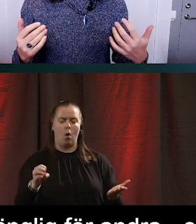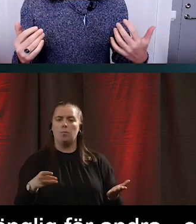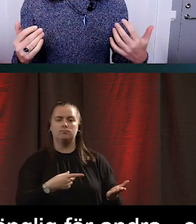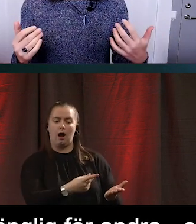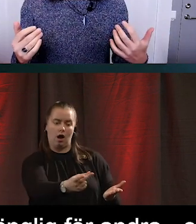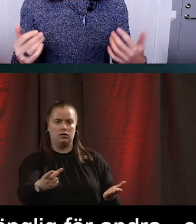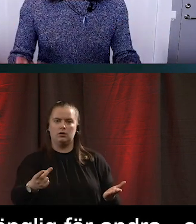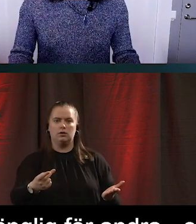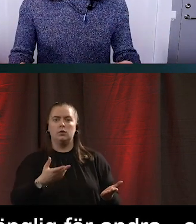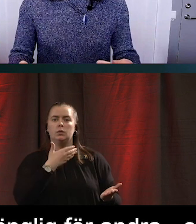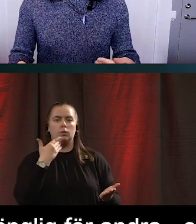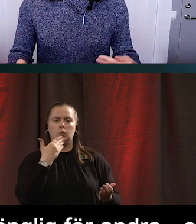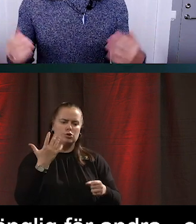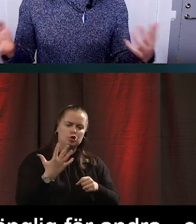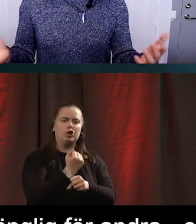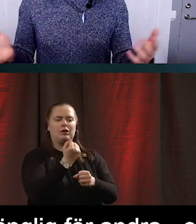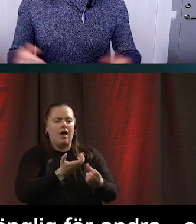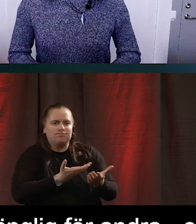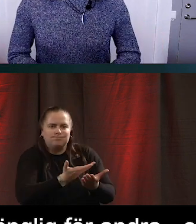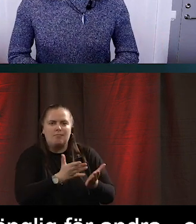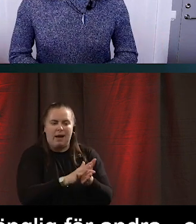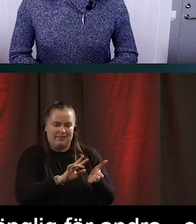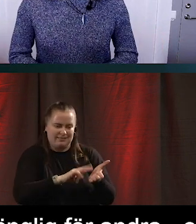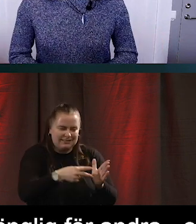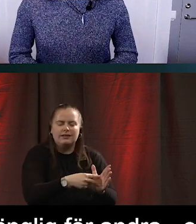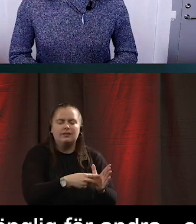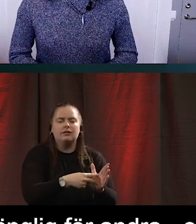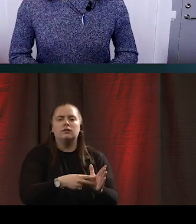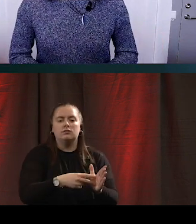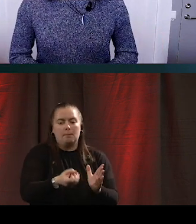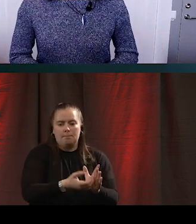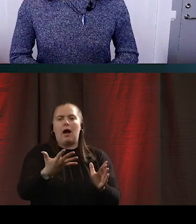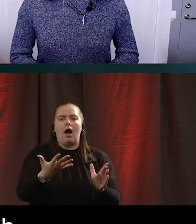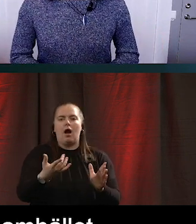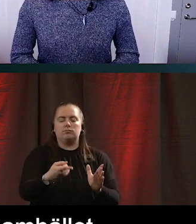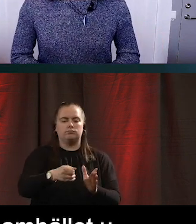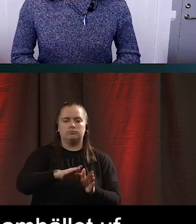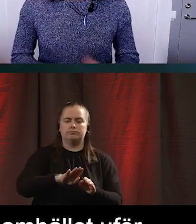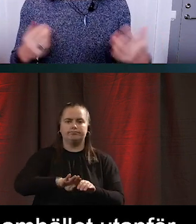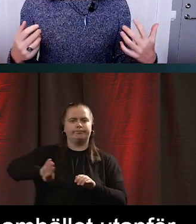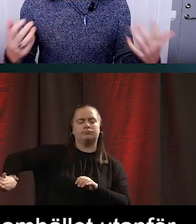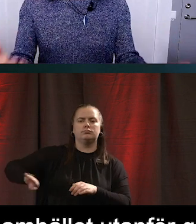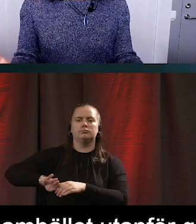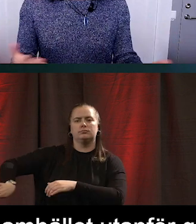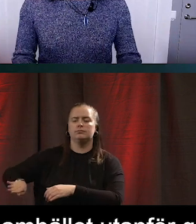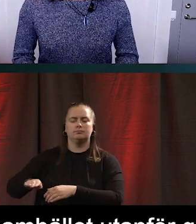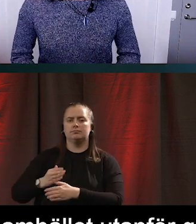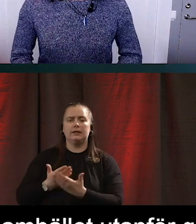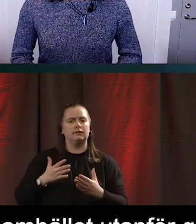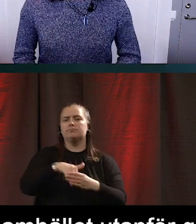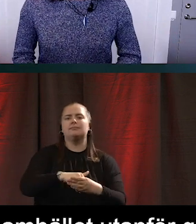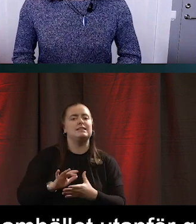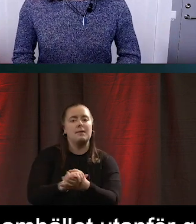interaktion med den. Då blir det ju vissa i samhället som står utanför gemensk för att de kan inte